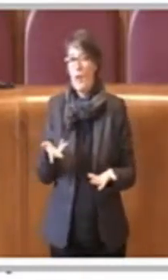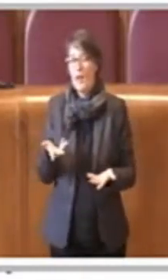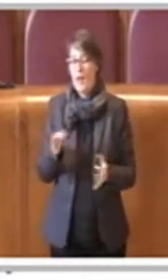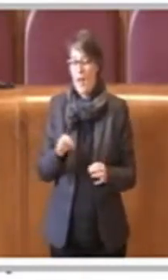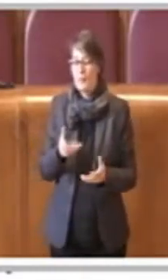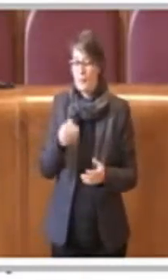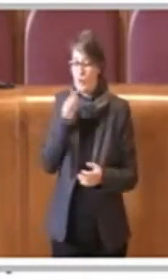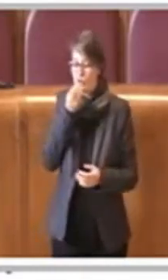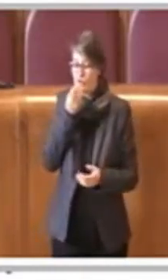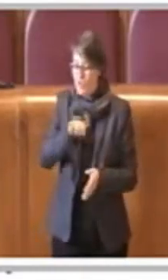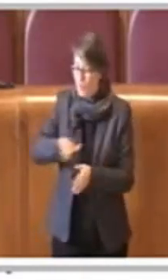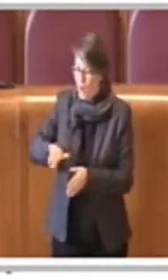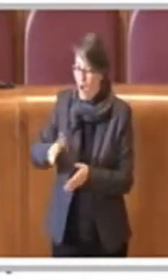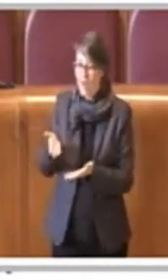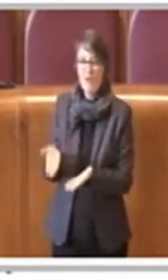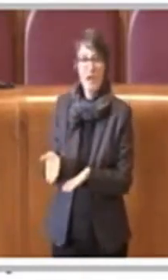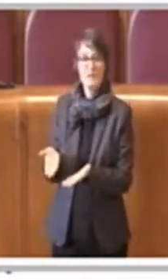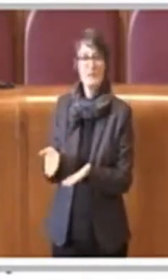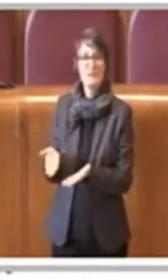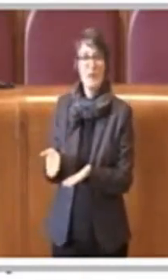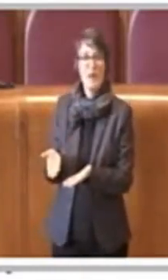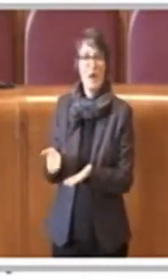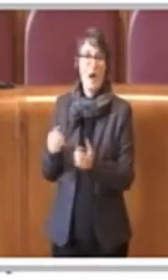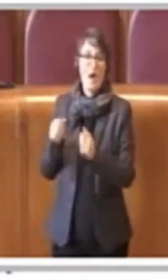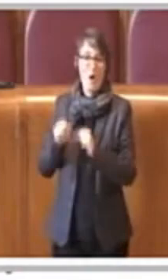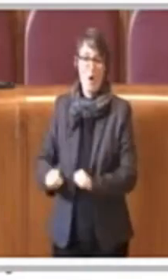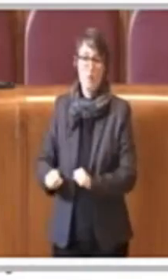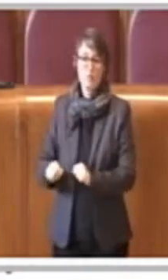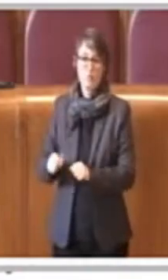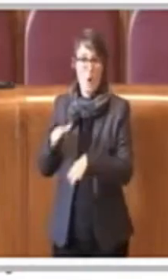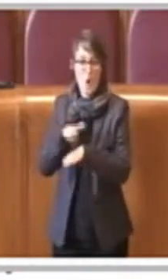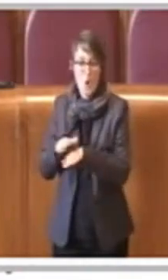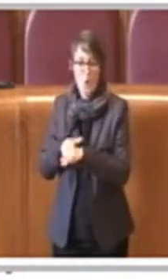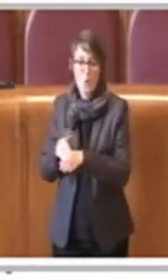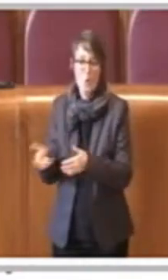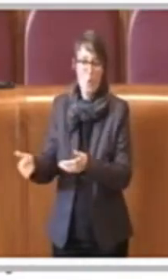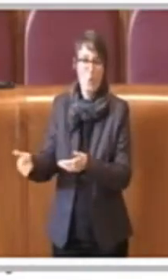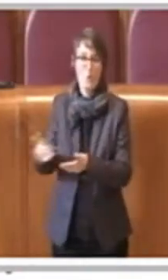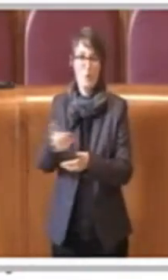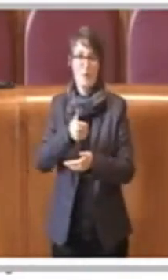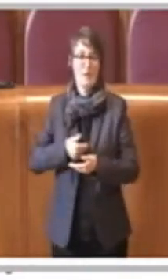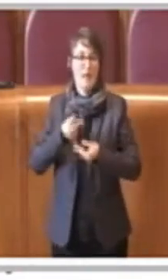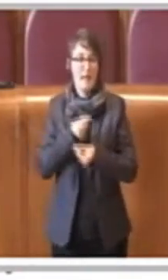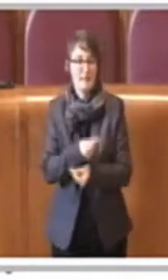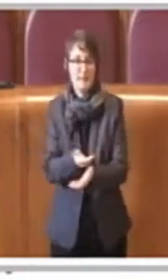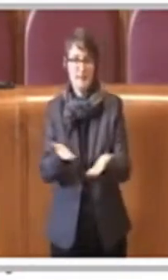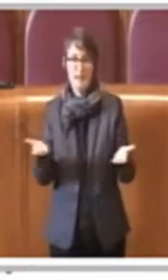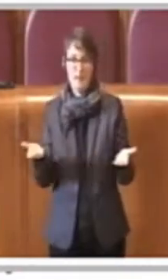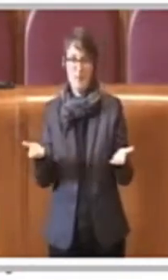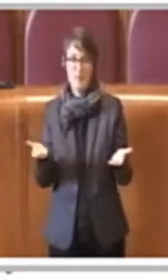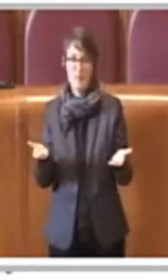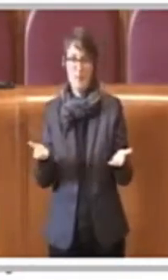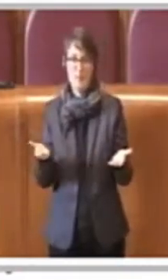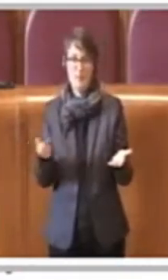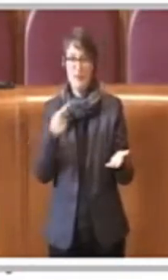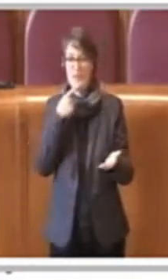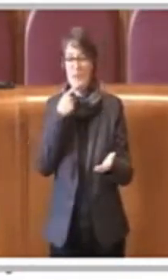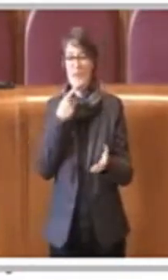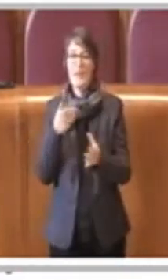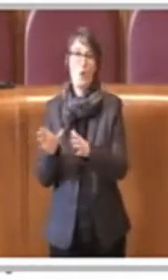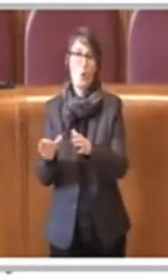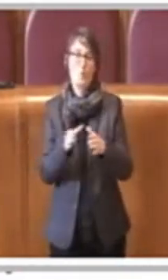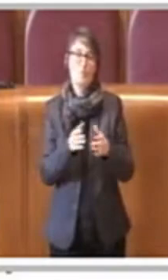sprecare del cibo, cibo che ovviamente può essere ridonato o comunque può essere ridistribuito a tutte quelle fasce più deboli.